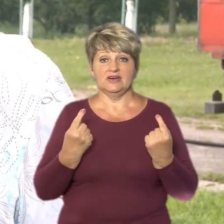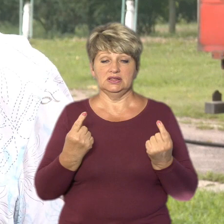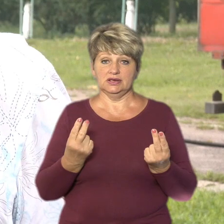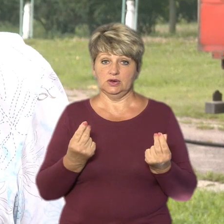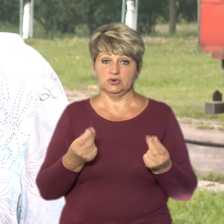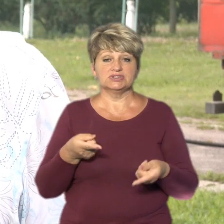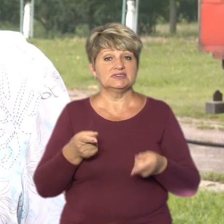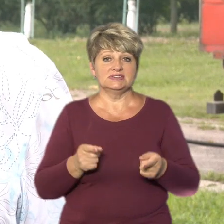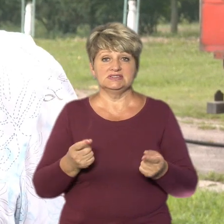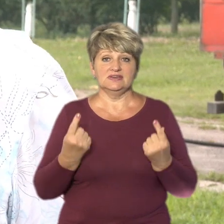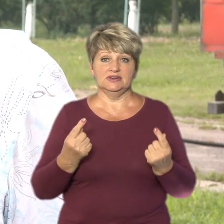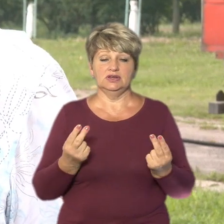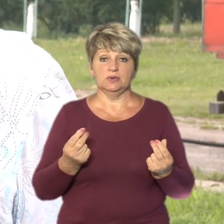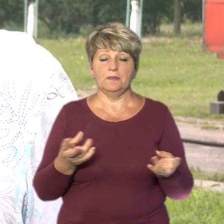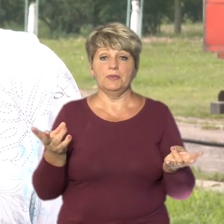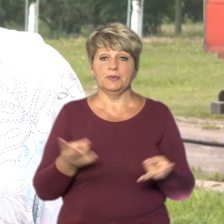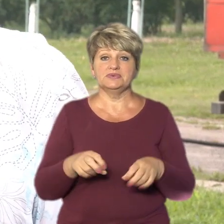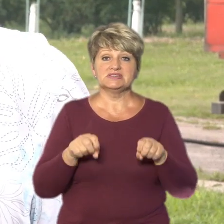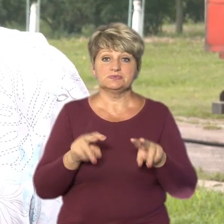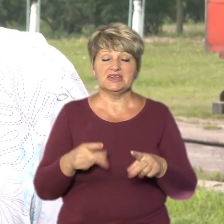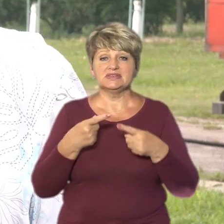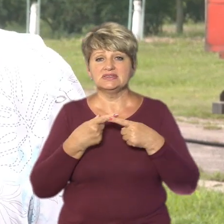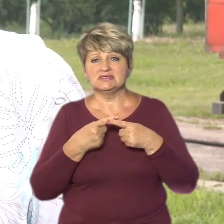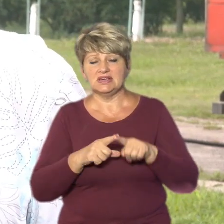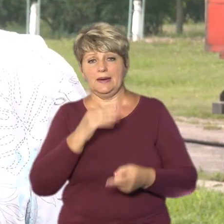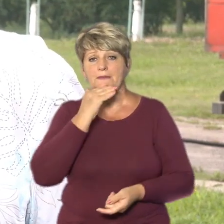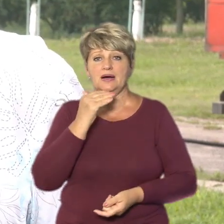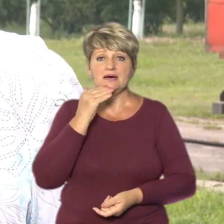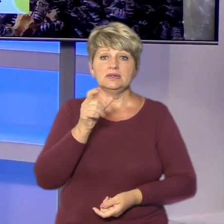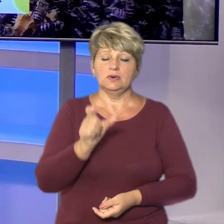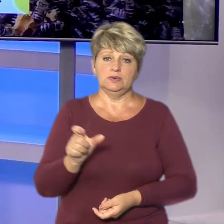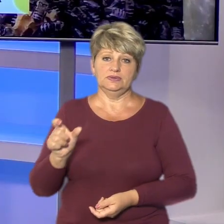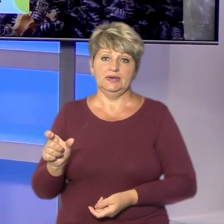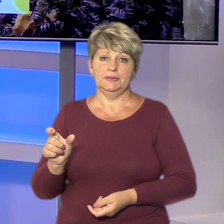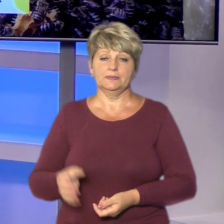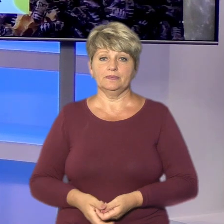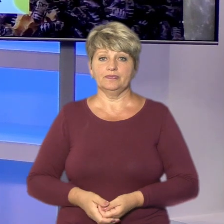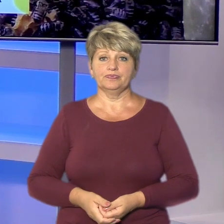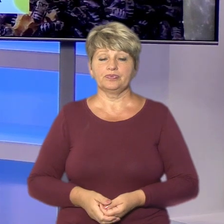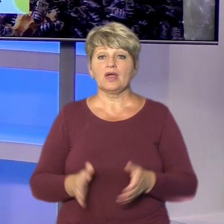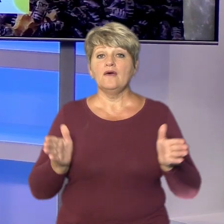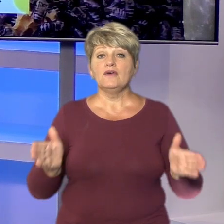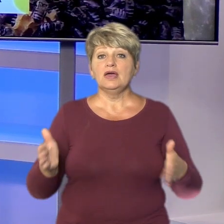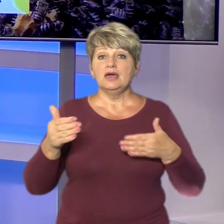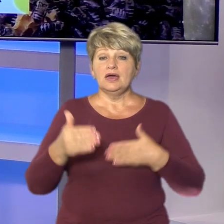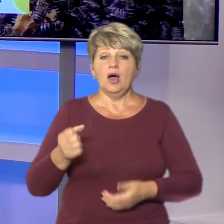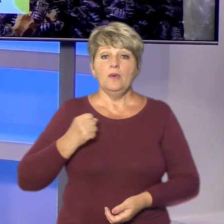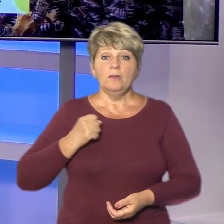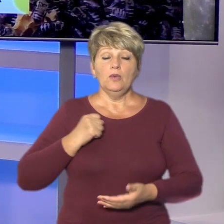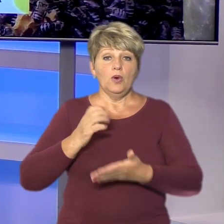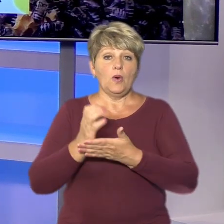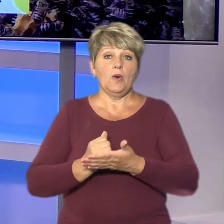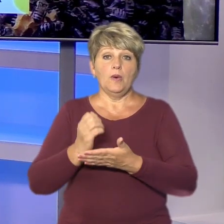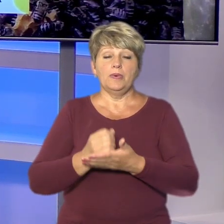Дійсно великі кошти. Потребують спеціальної техніки, багато людей. У ящику від боєприпасів